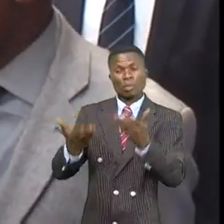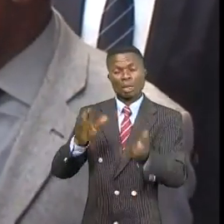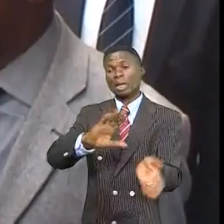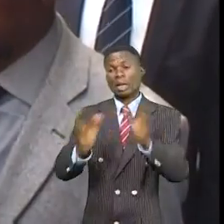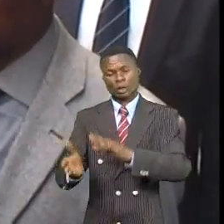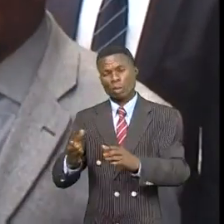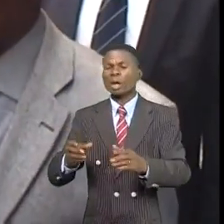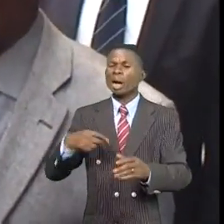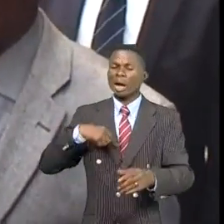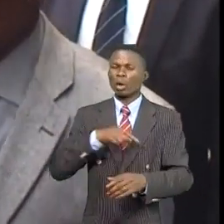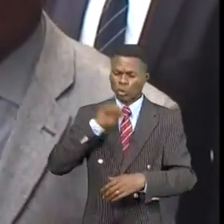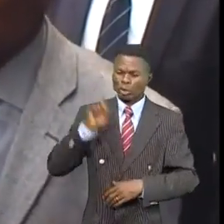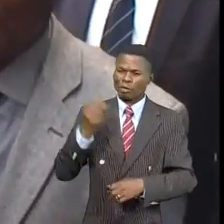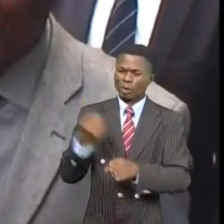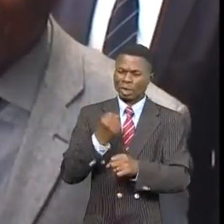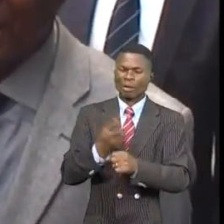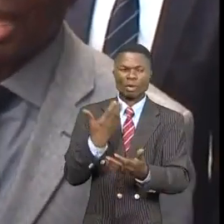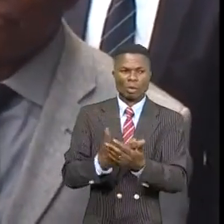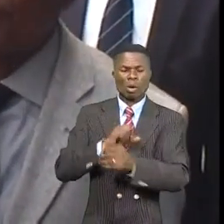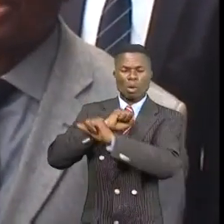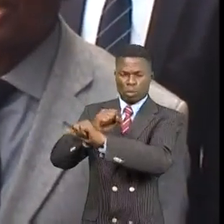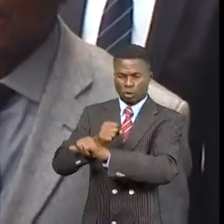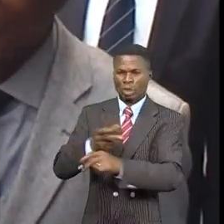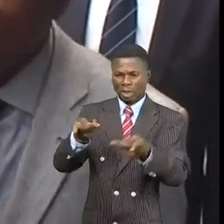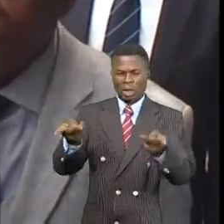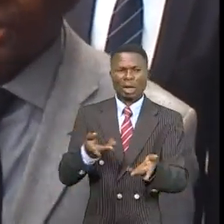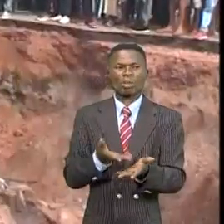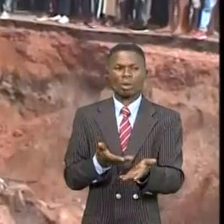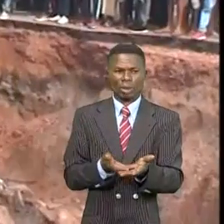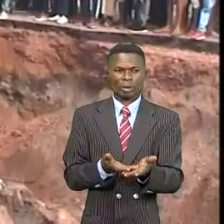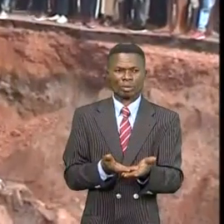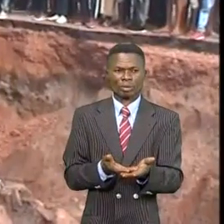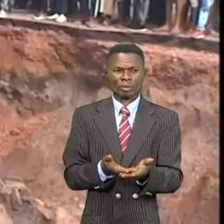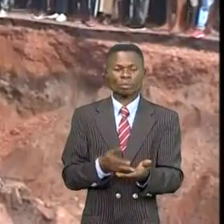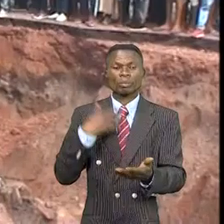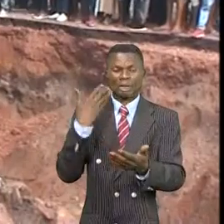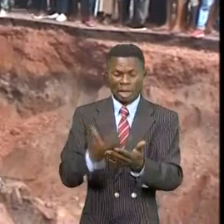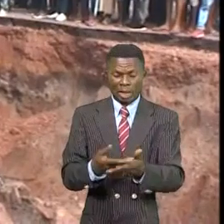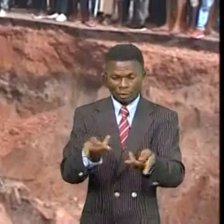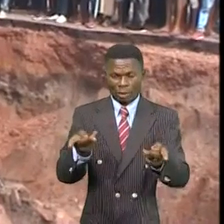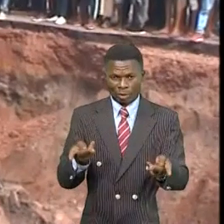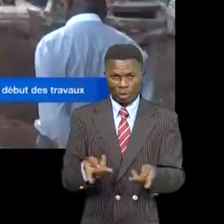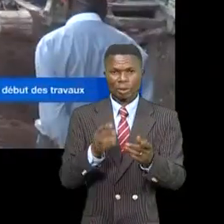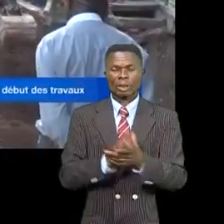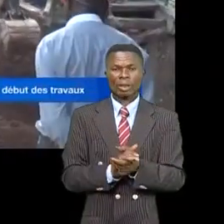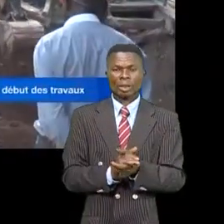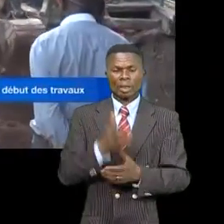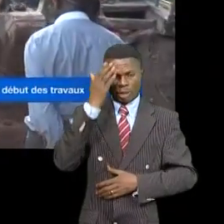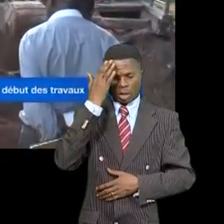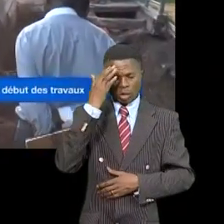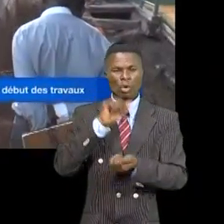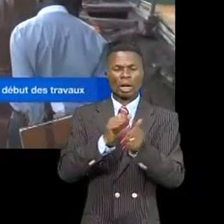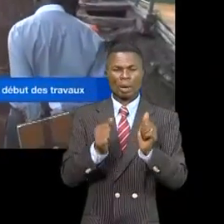la chaussée reprenne sa forme d'avant. Arrivée sur place pour s'enquérir de la